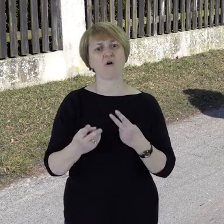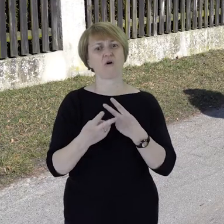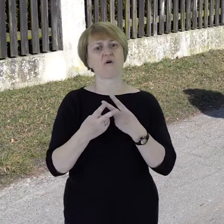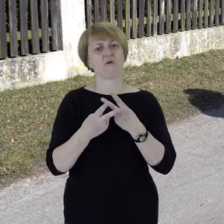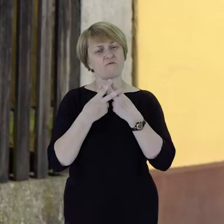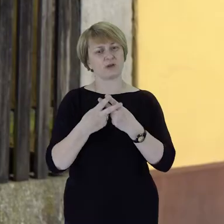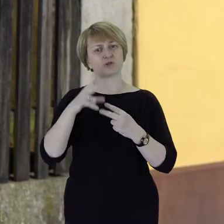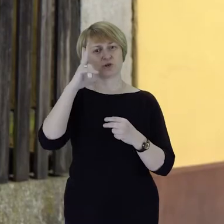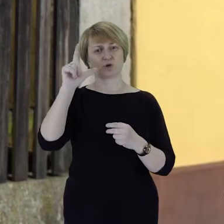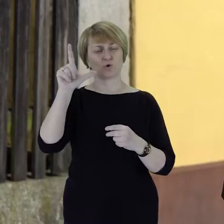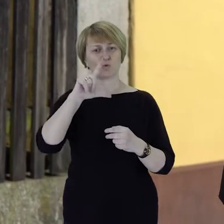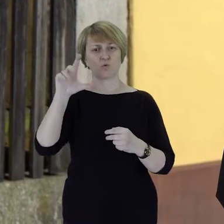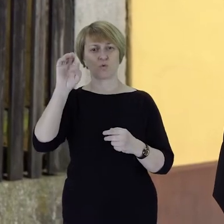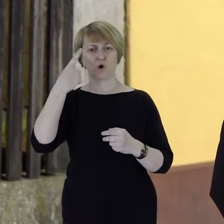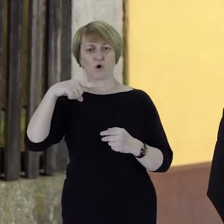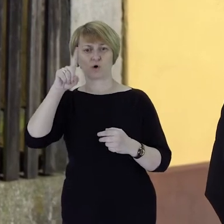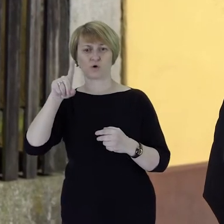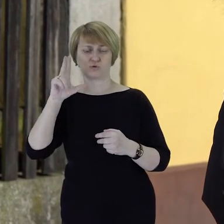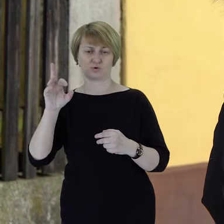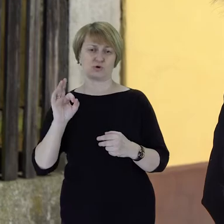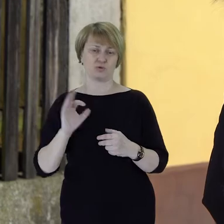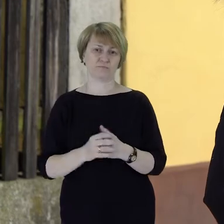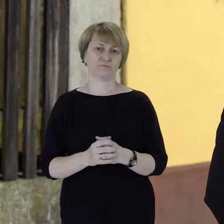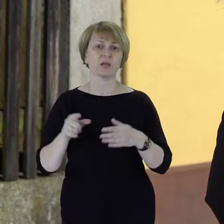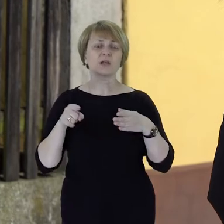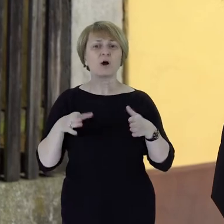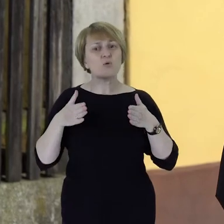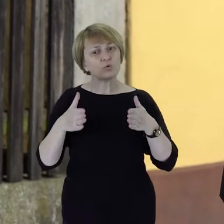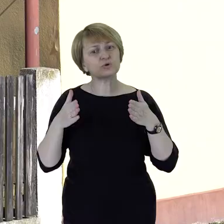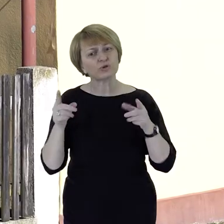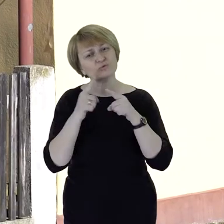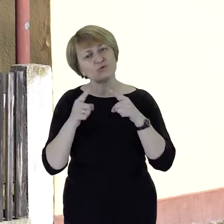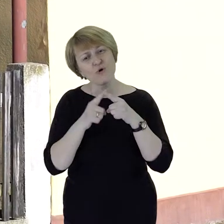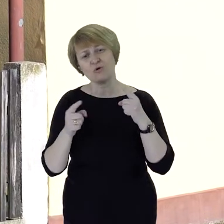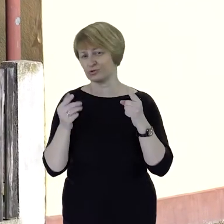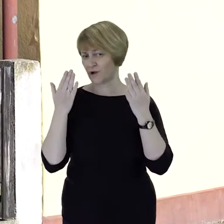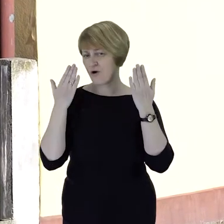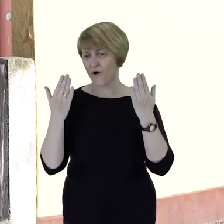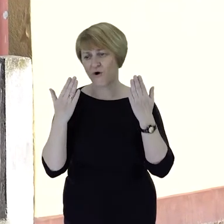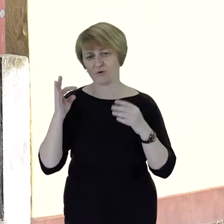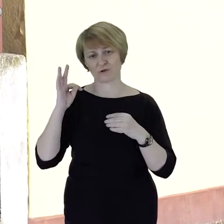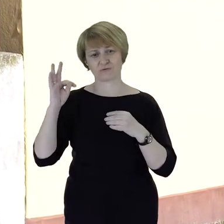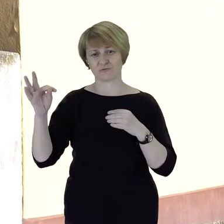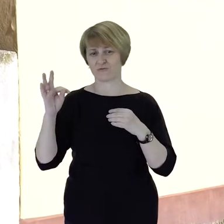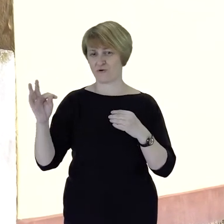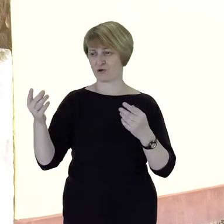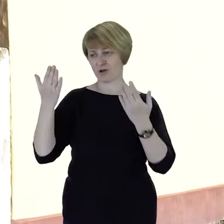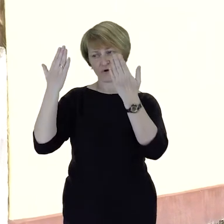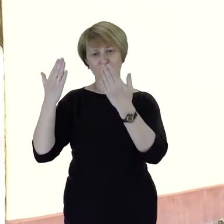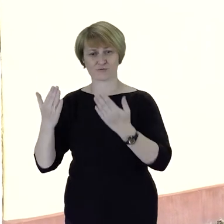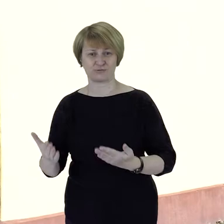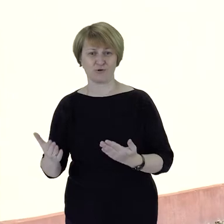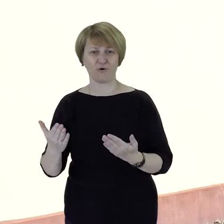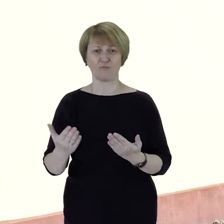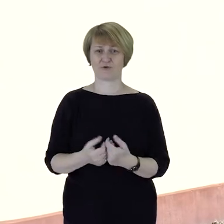Kłodzka. Ta ulica jest tylko takim drobnym hołdem dla jego postawy, dla jego działalności, dla jego